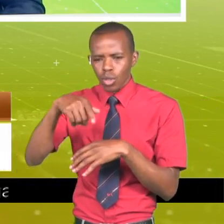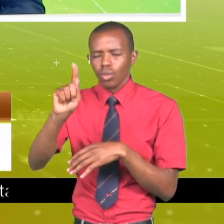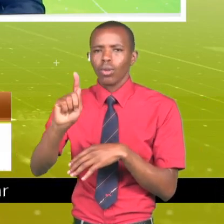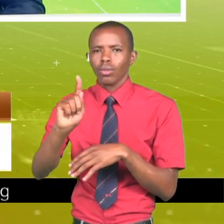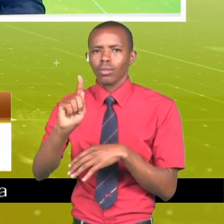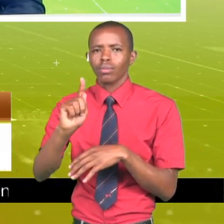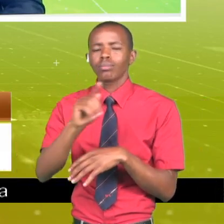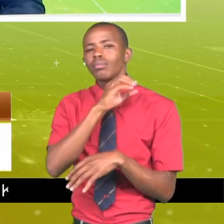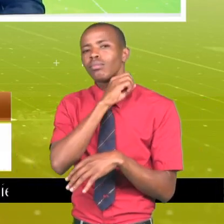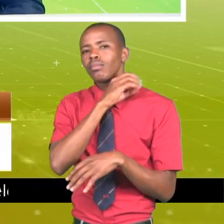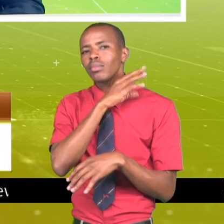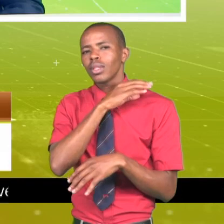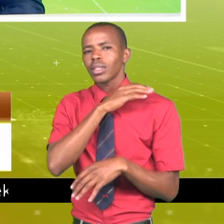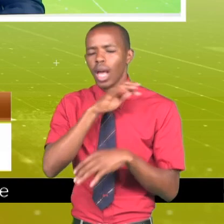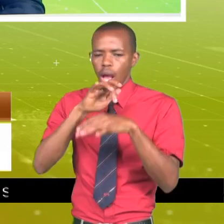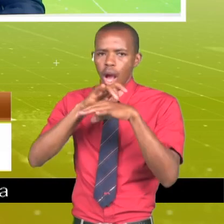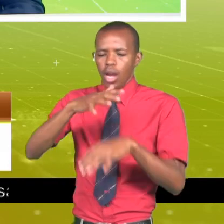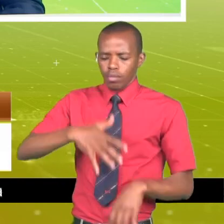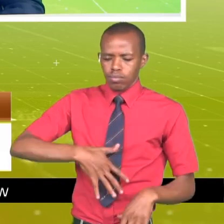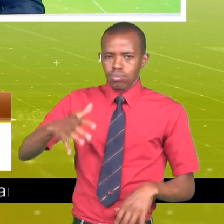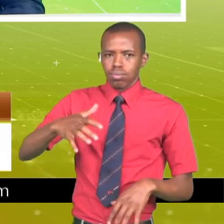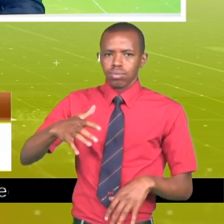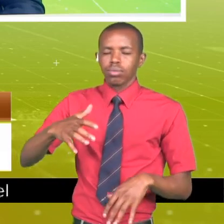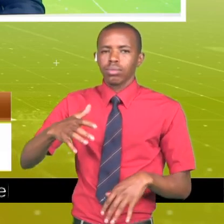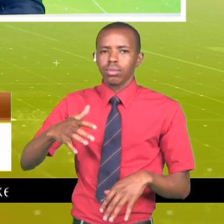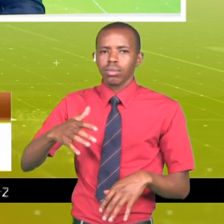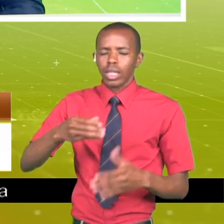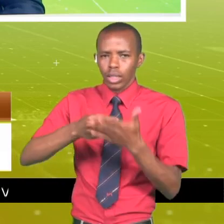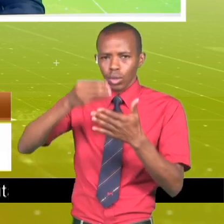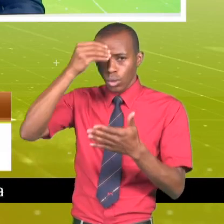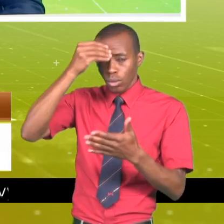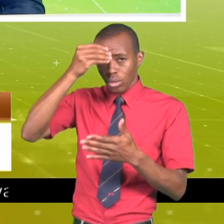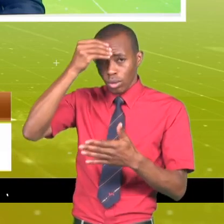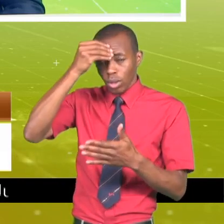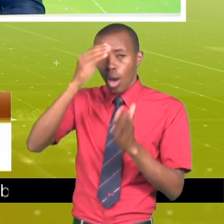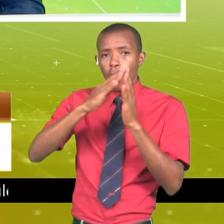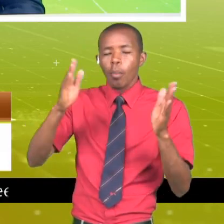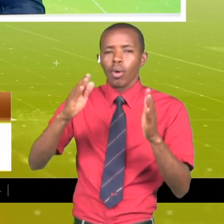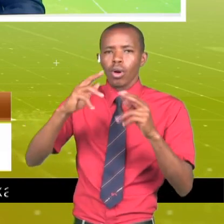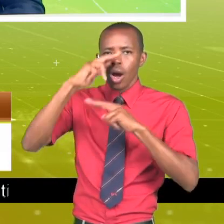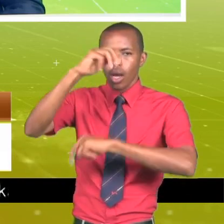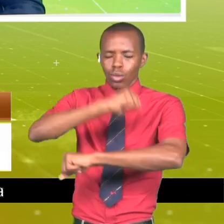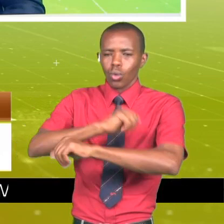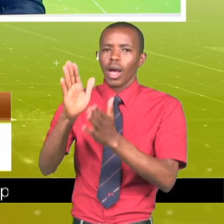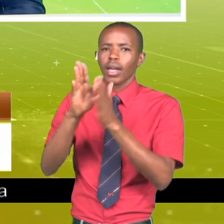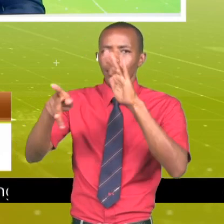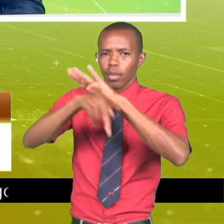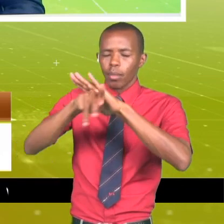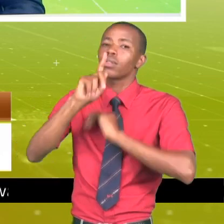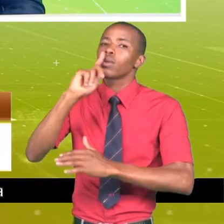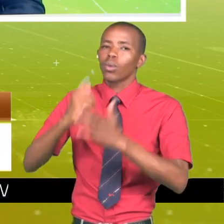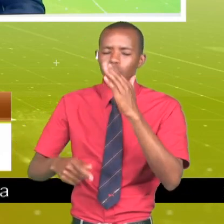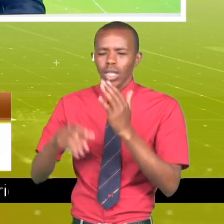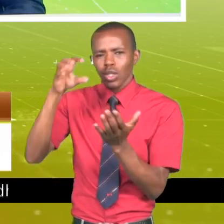kulelamikia. Ni swala la mimba za mapema miongoni mwanafunzi. Ususa ni miongoni mwanafunzi wa shule za msingi na shule za upili. Wanasima